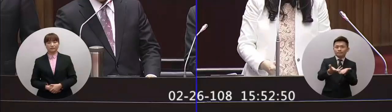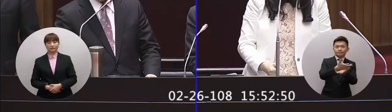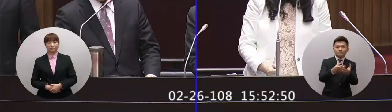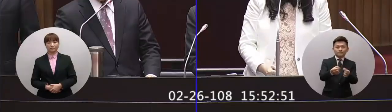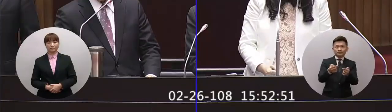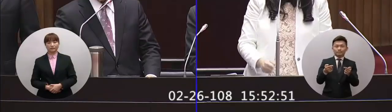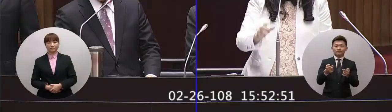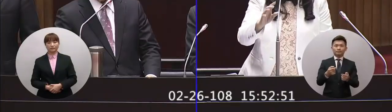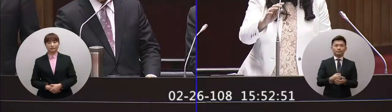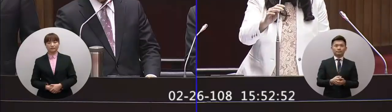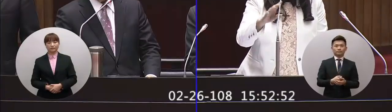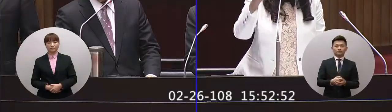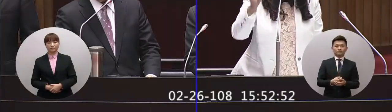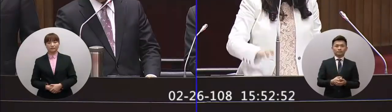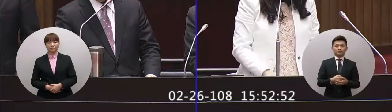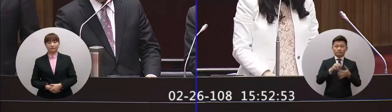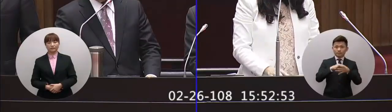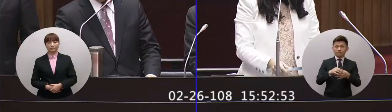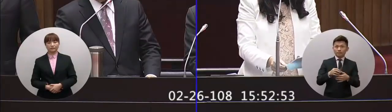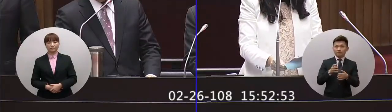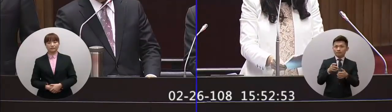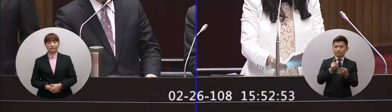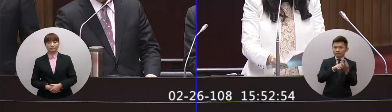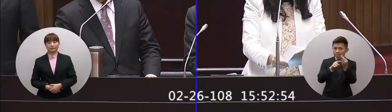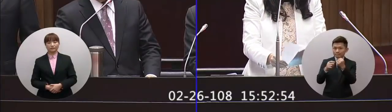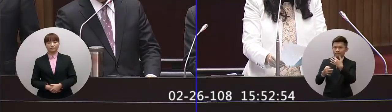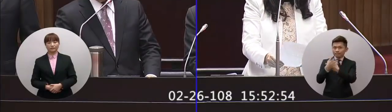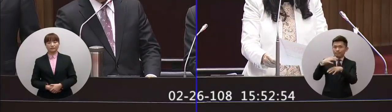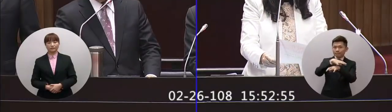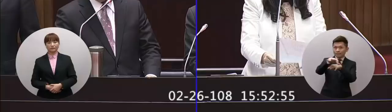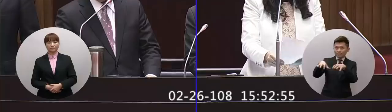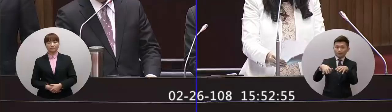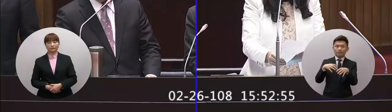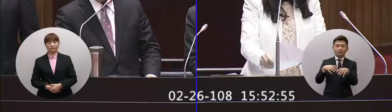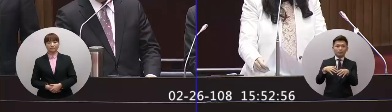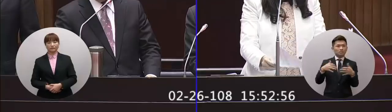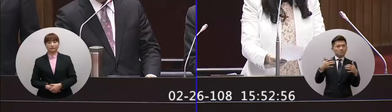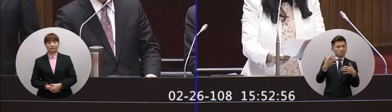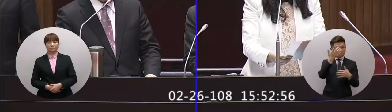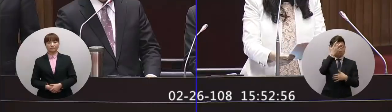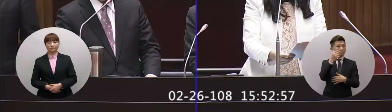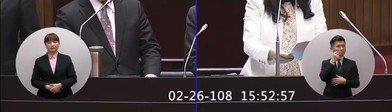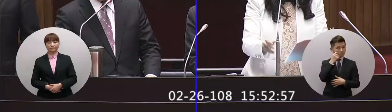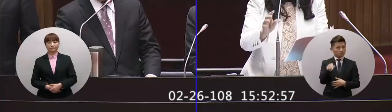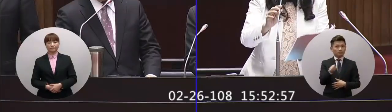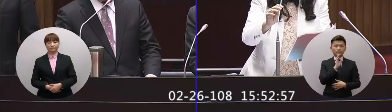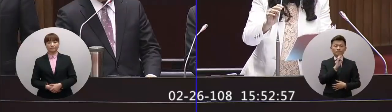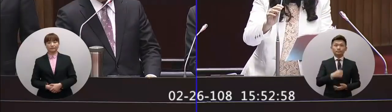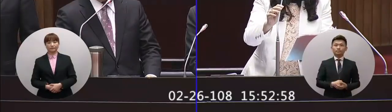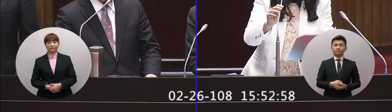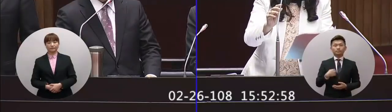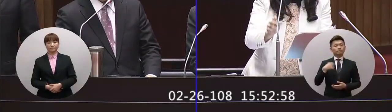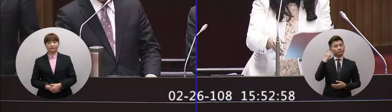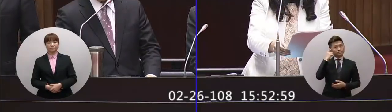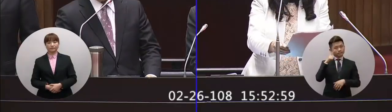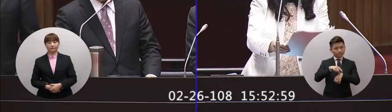台灣在國外最重要的力量所以這幾個是我覺得這個僑借很重要的一個問題那本席要趁